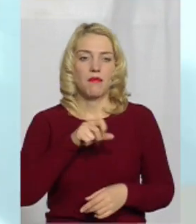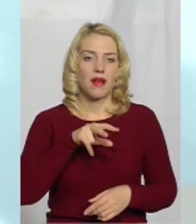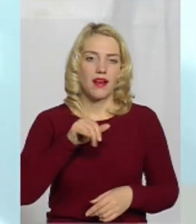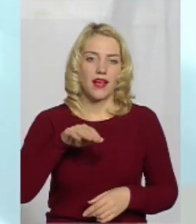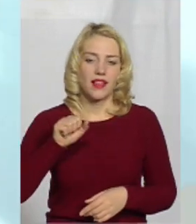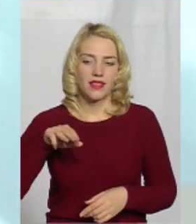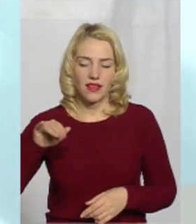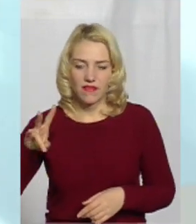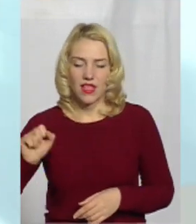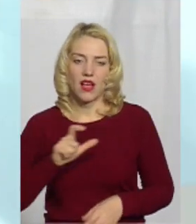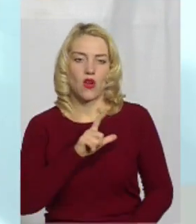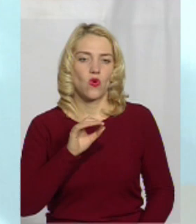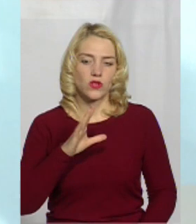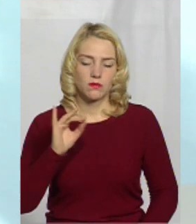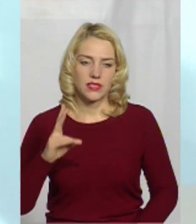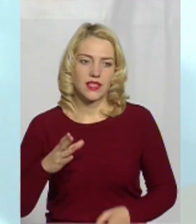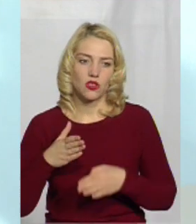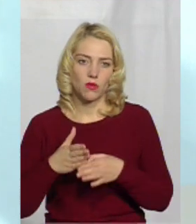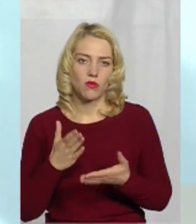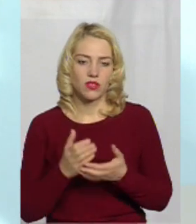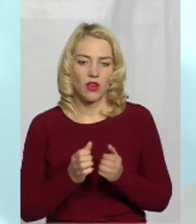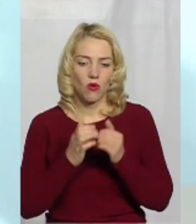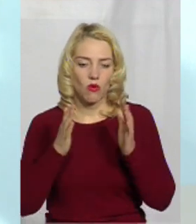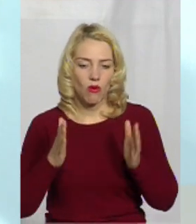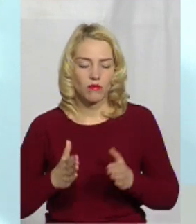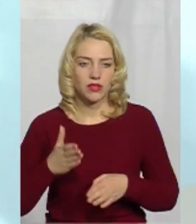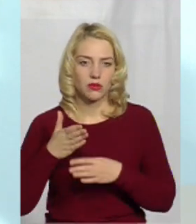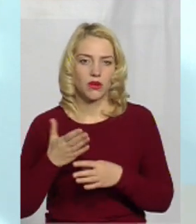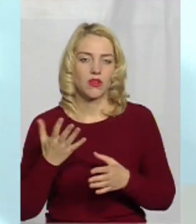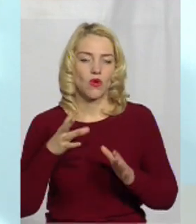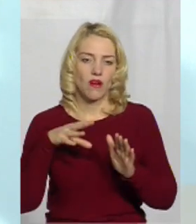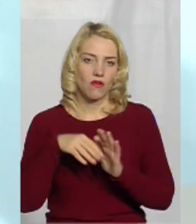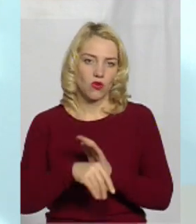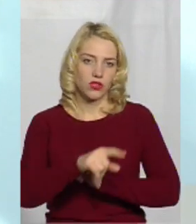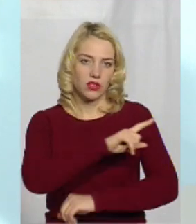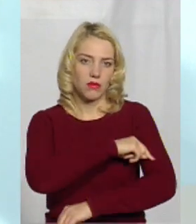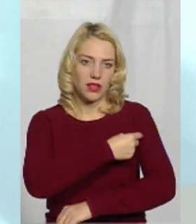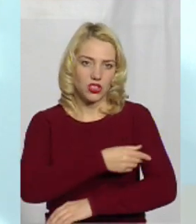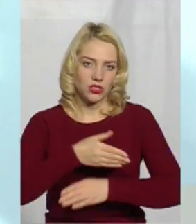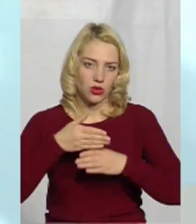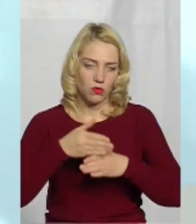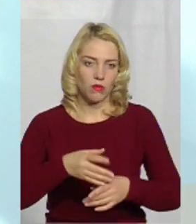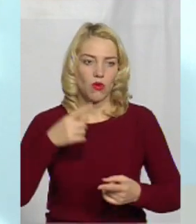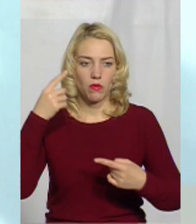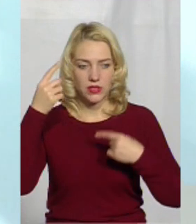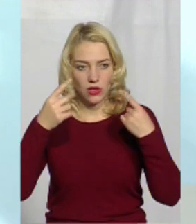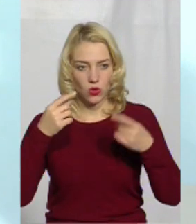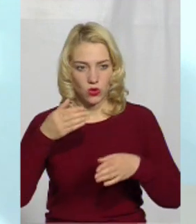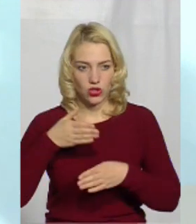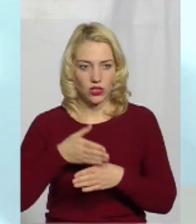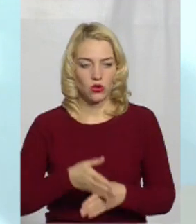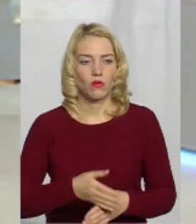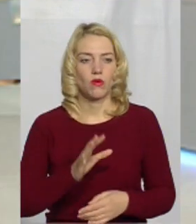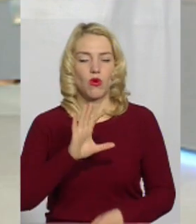хосписна допомога – це є комплекс допомоги, в яку входить медична допомога, психологічна допомога, соціальна